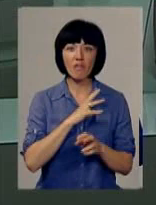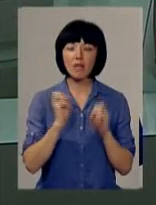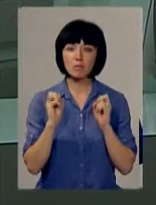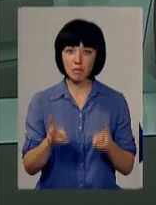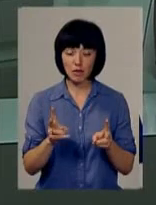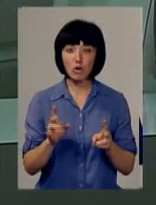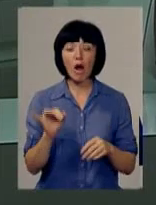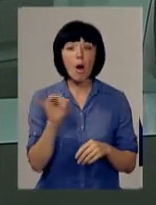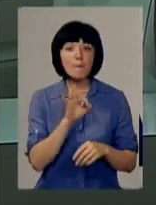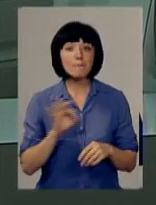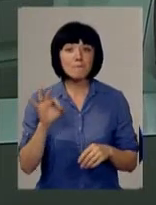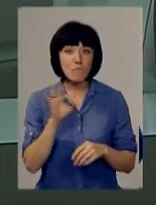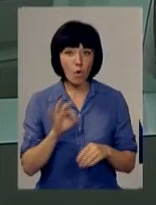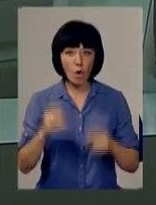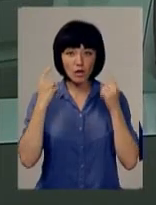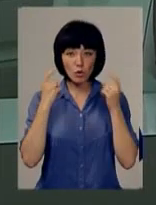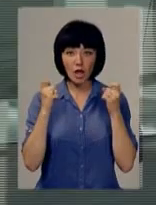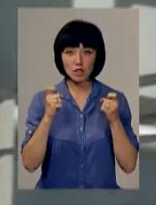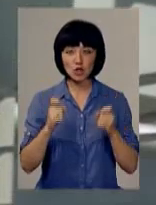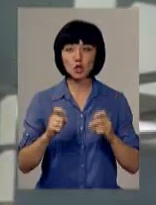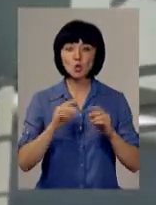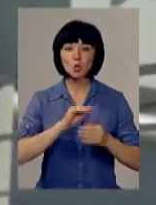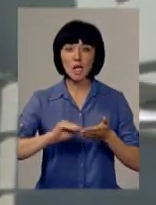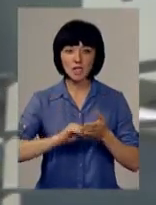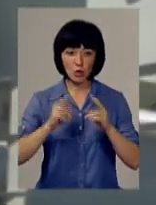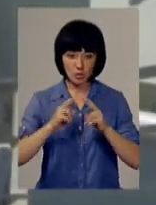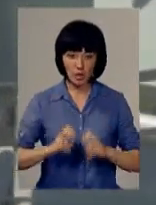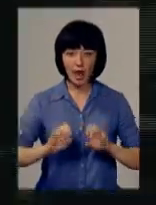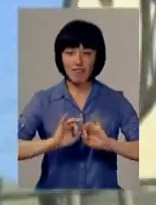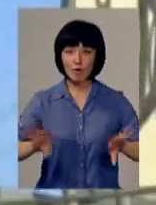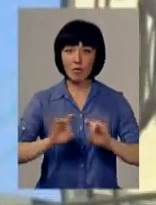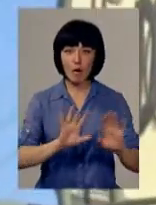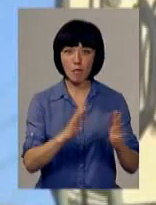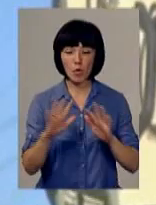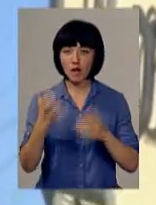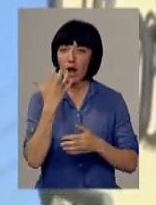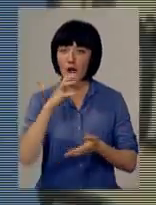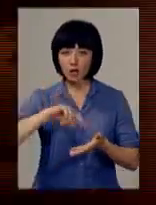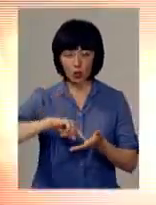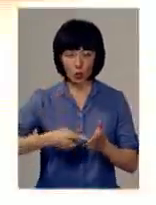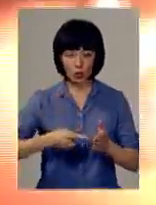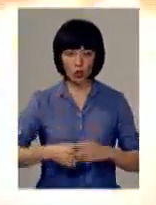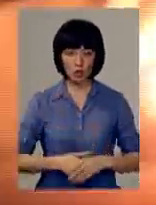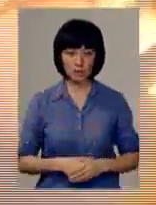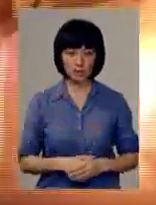небезпечно. Йдеться як про резонансні журналістські розслідування, так і інформування суспільства про події в гарячих точках.